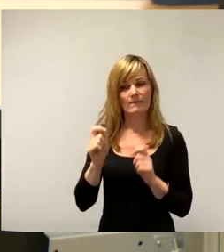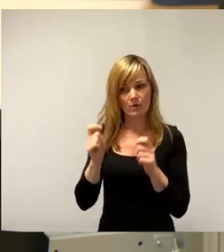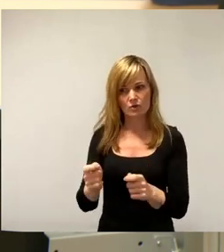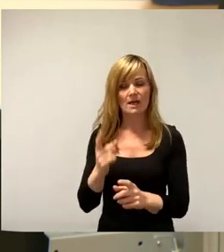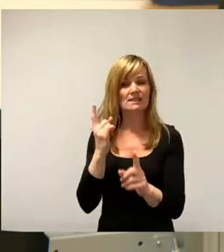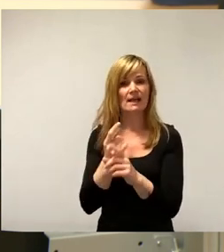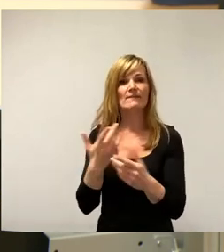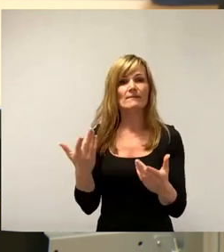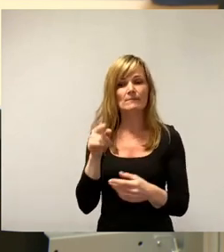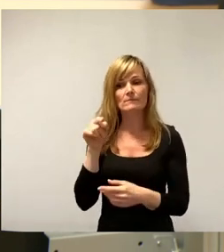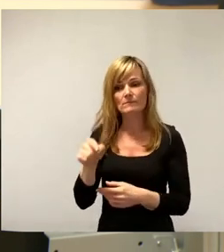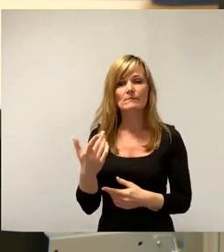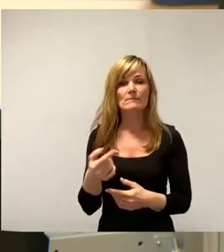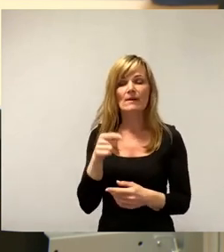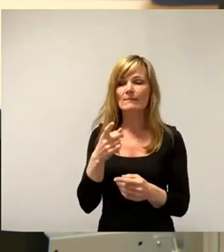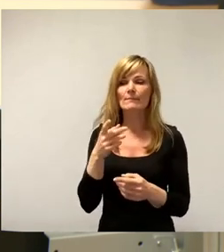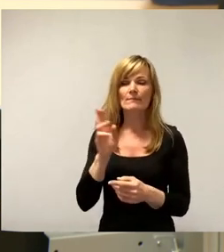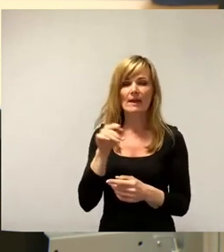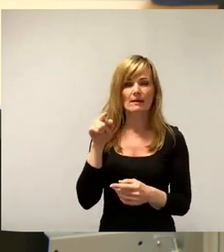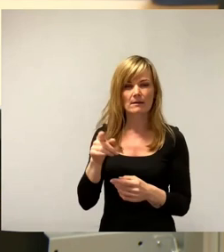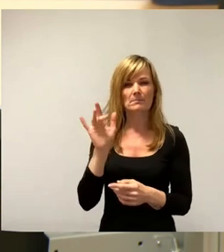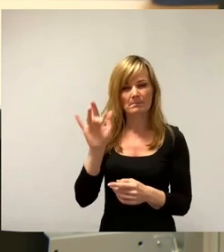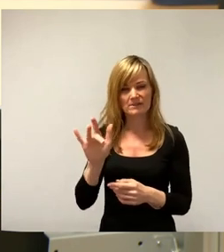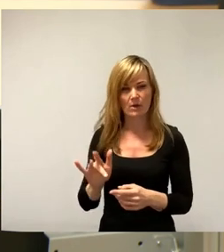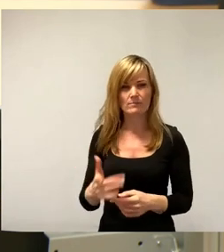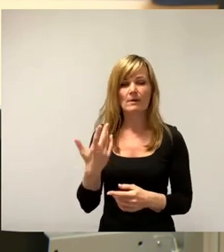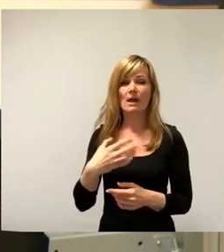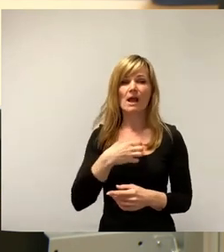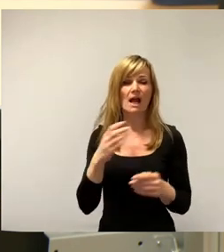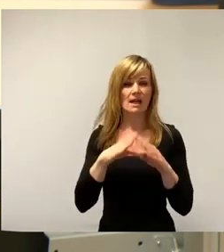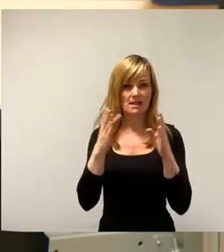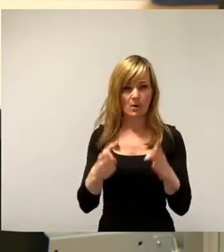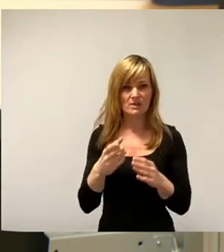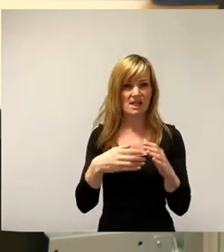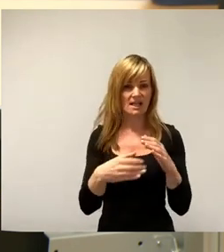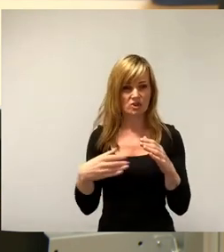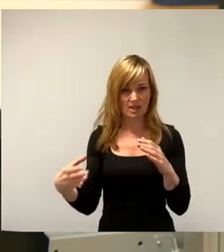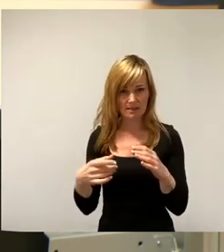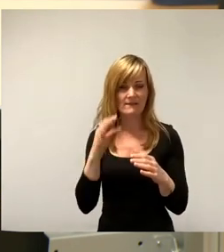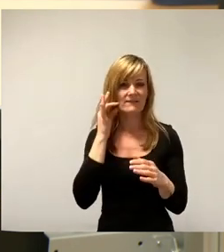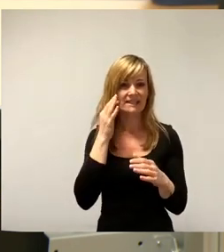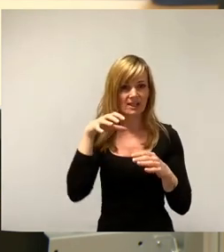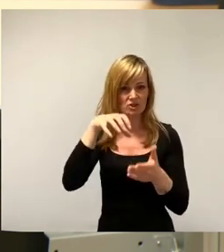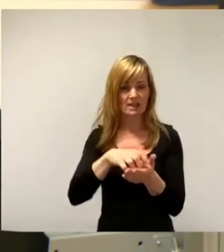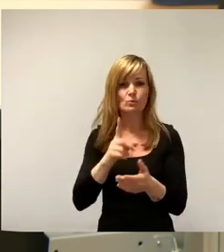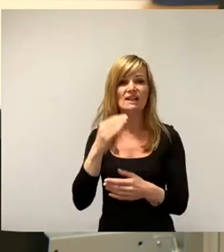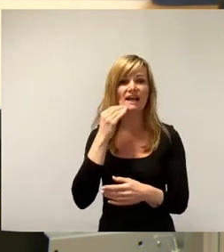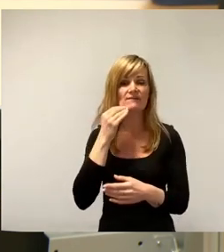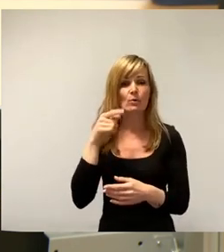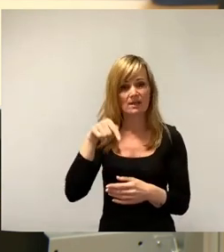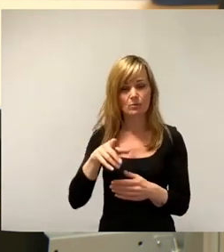wir mit Gebühren die Angestellten des Krankenhauses Friedrichstadt und die Anwohner in Friedrichstadt, die ihr Auto im öffentlichen Raum parken.